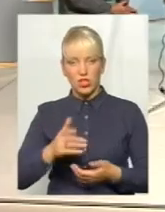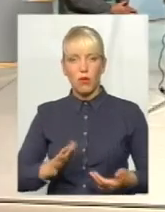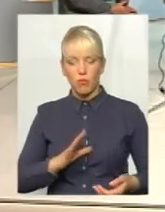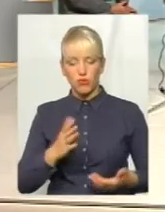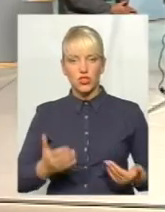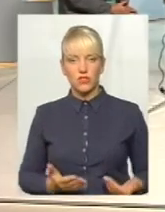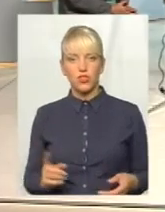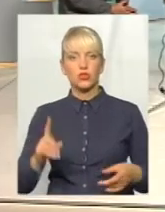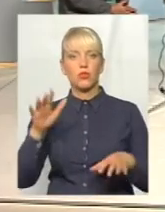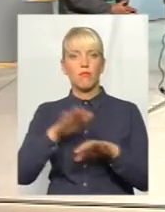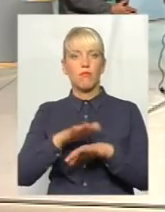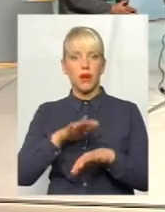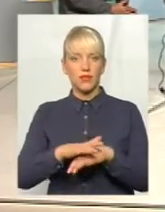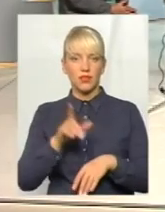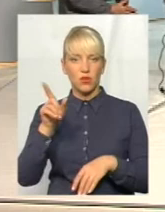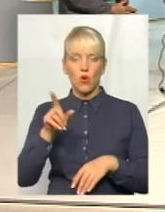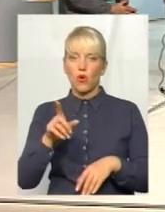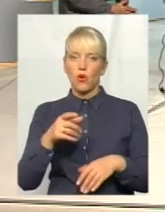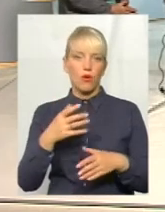банк і суд доб'є.